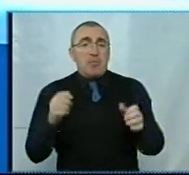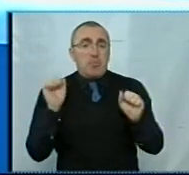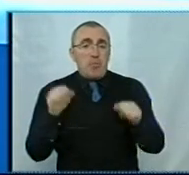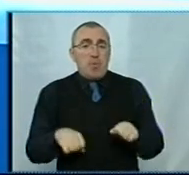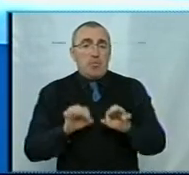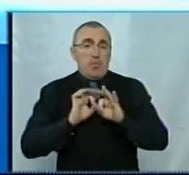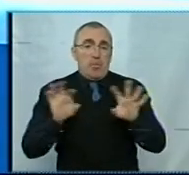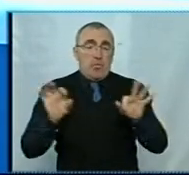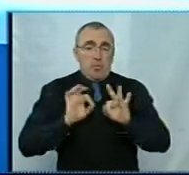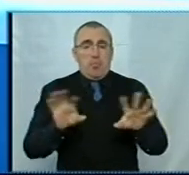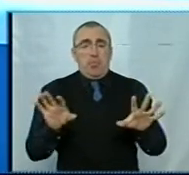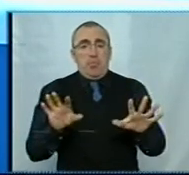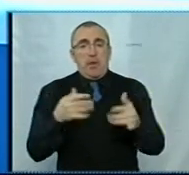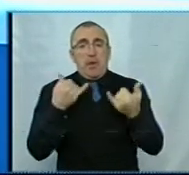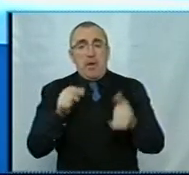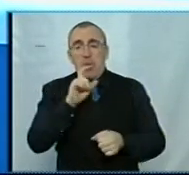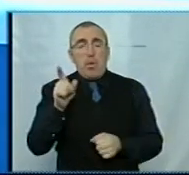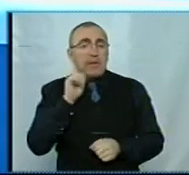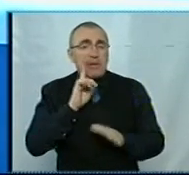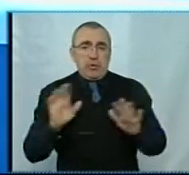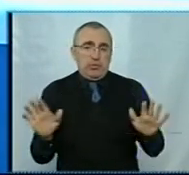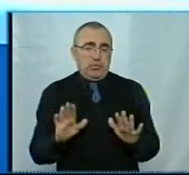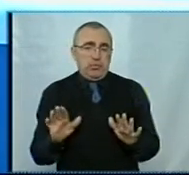облікувати, можна не облікувати. Для людей це незручно.